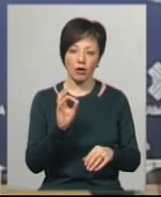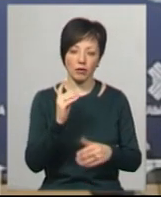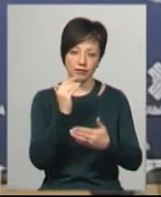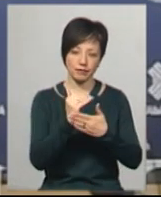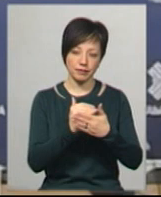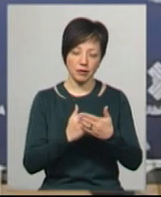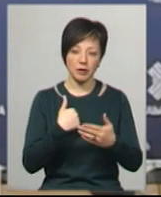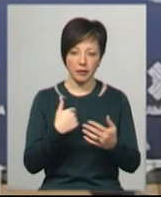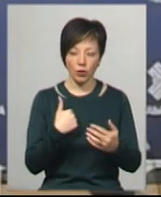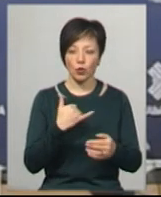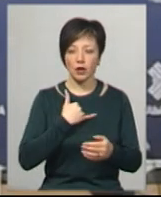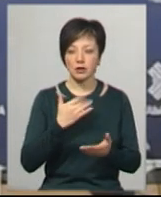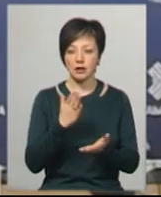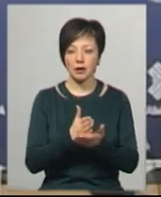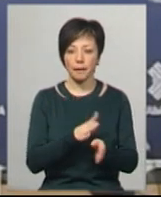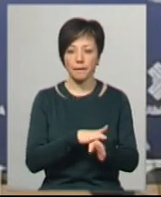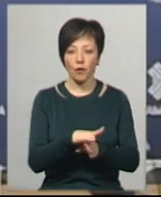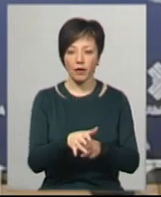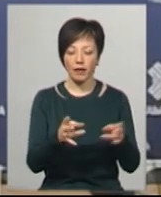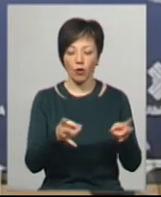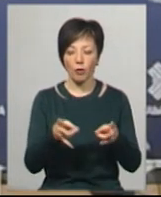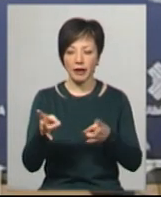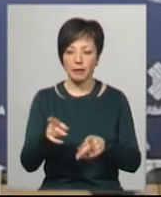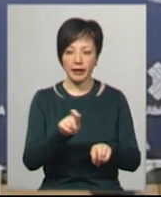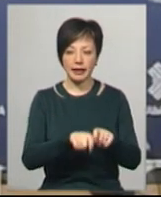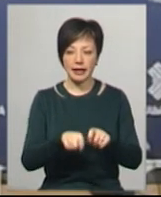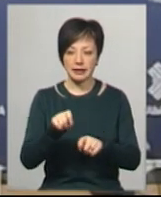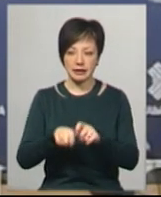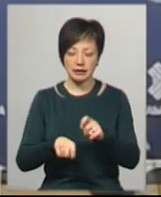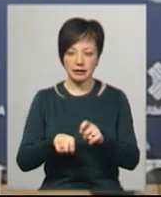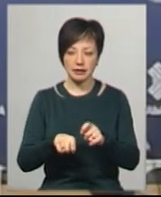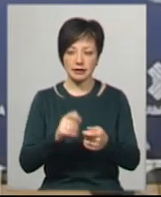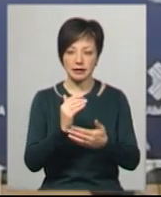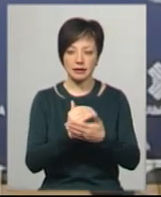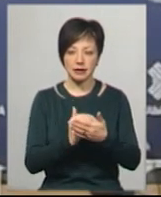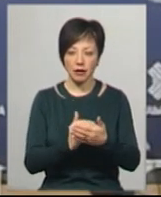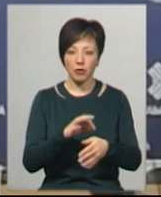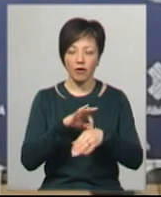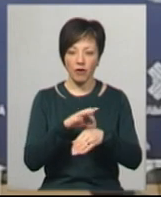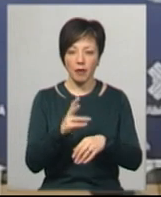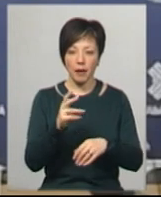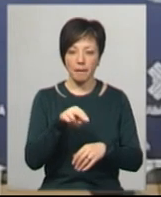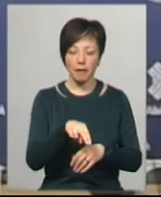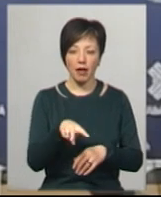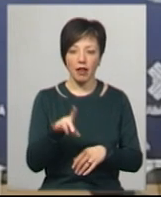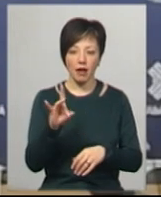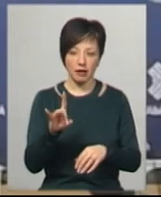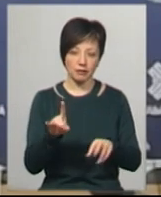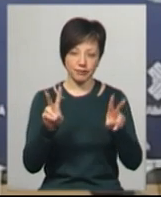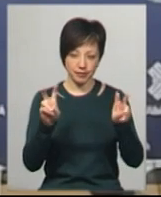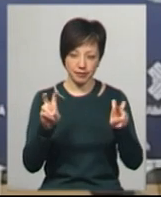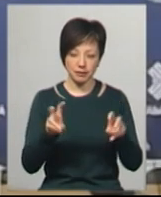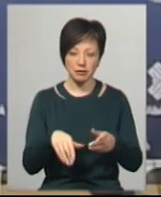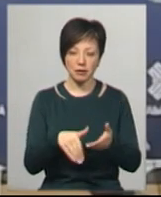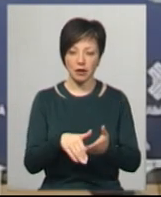що ми забезпечені повністю. Необхідними тест-системами, в тому числі проведення аналізів методом ПЛР, які забезпечать